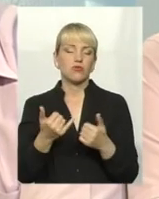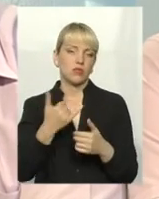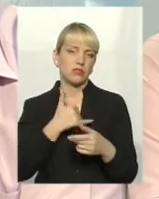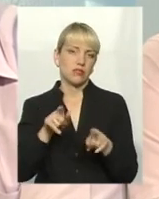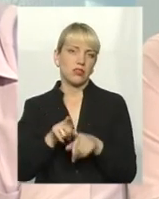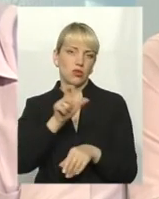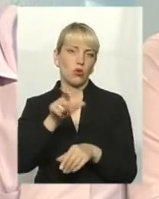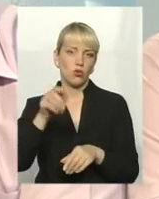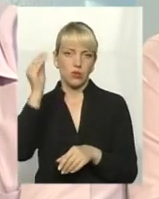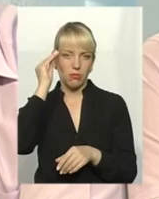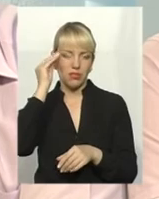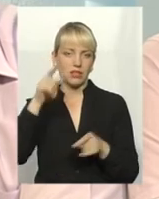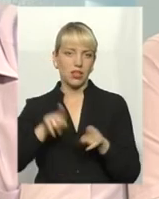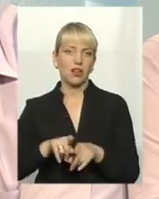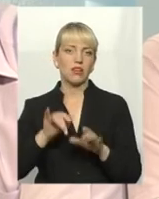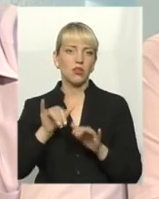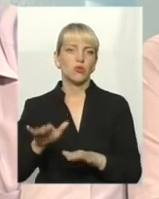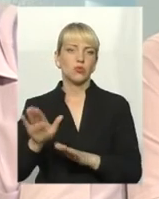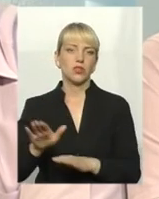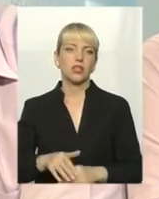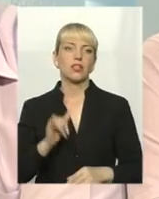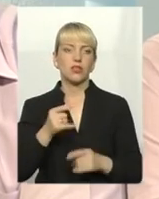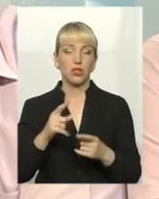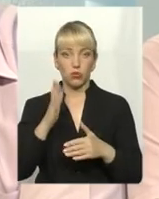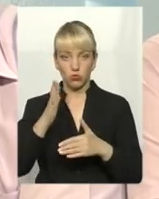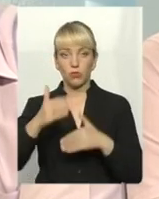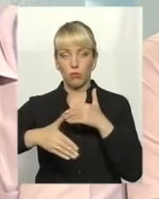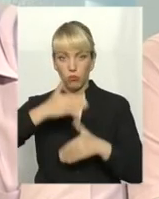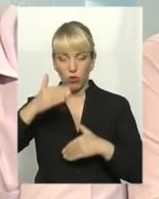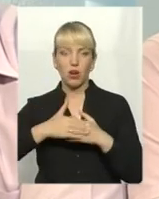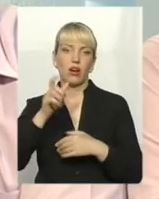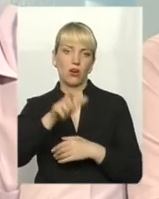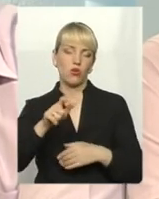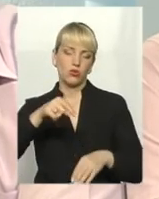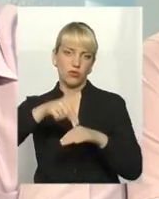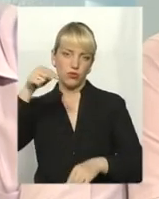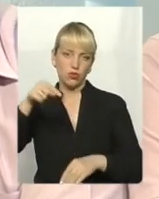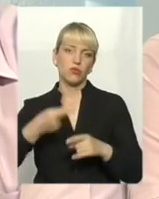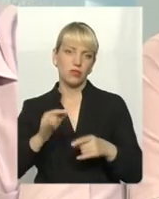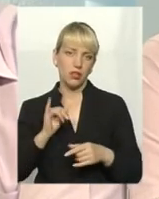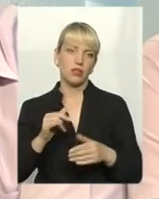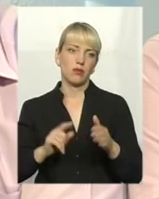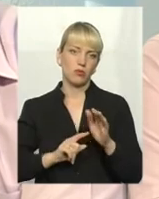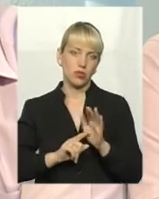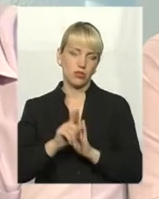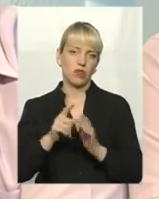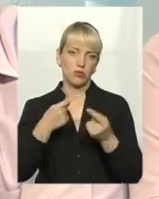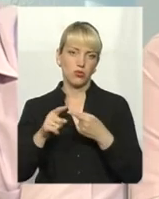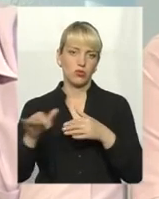ментальність така, що коли відчуваєш, що за цим може бути якесь покарання, тоді тільки лише людина зважає на те, що так не можна робити.